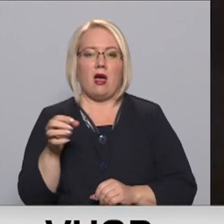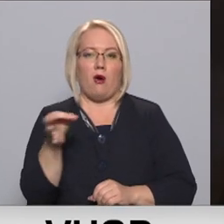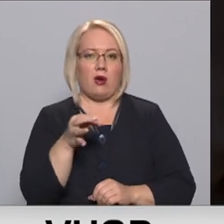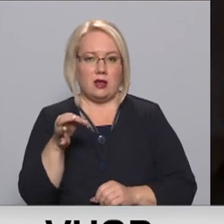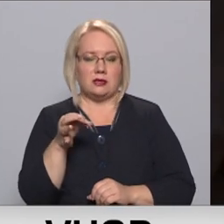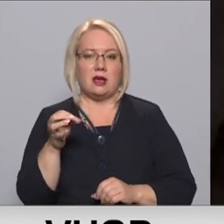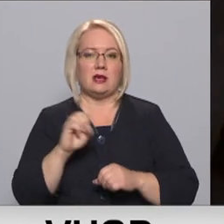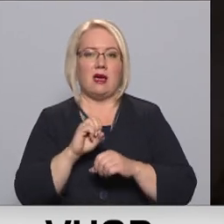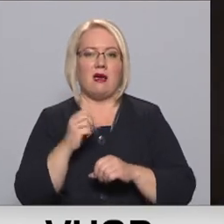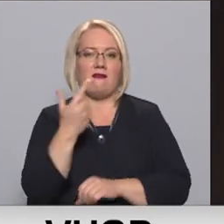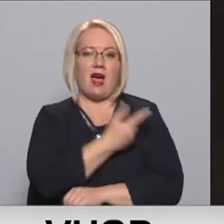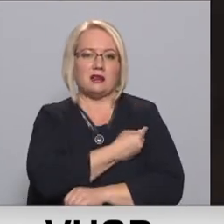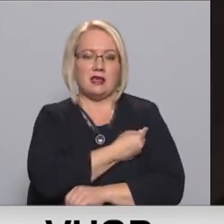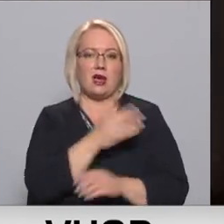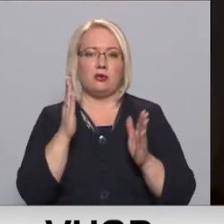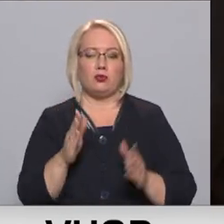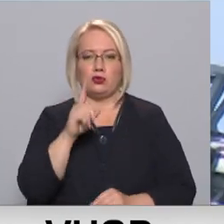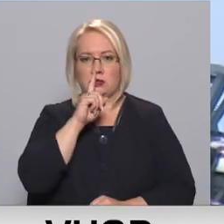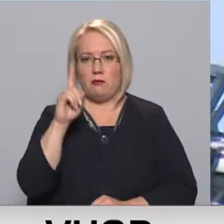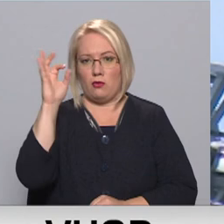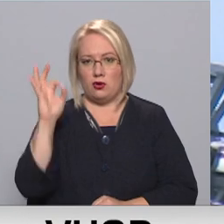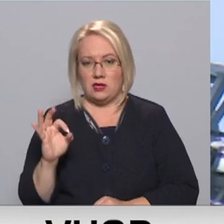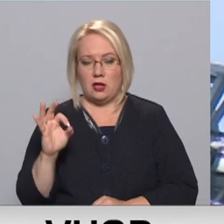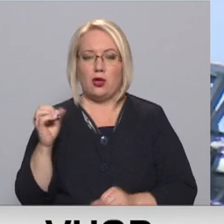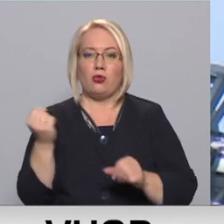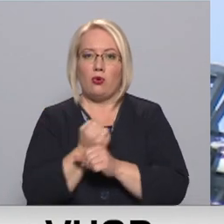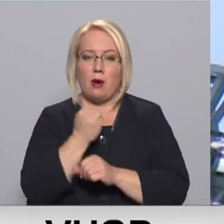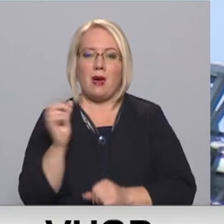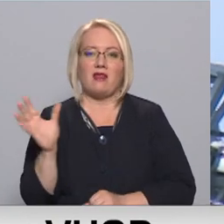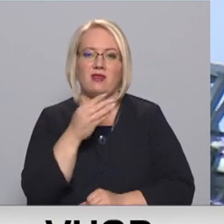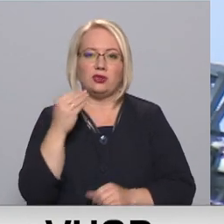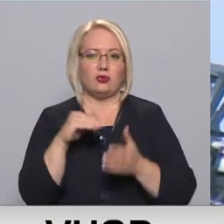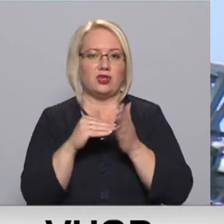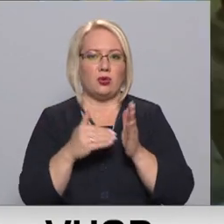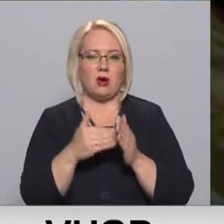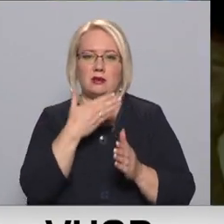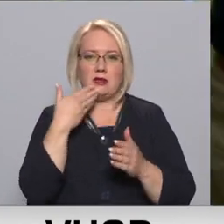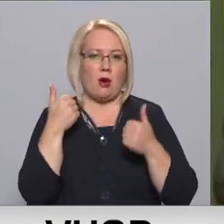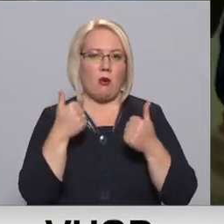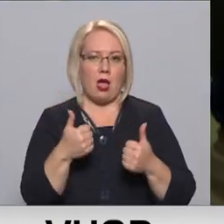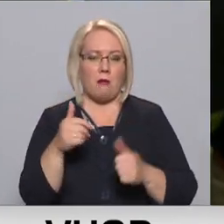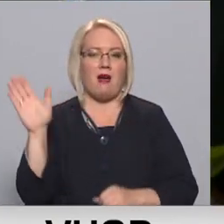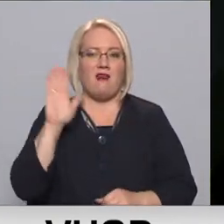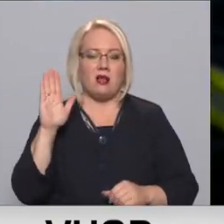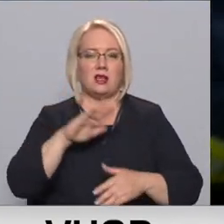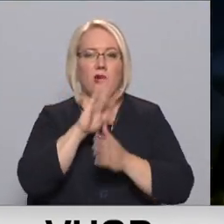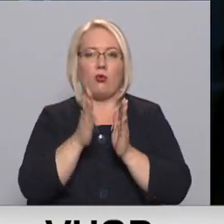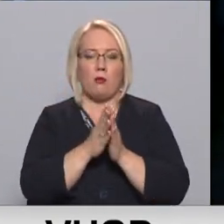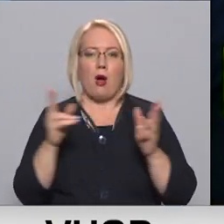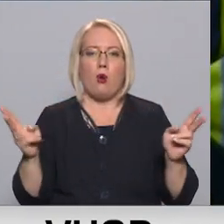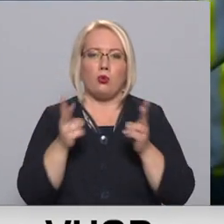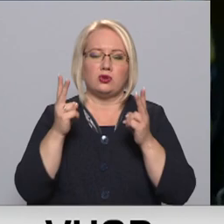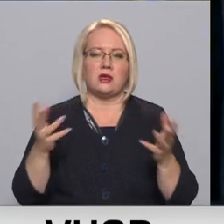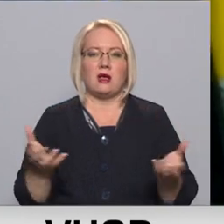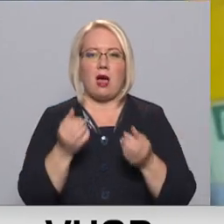vienībā vakcinācijas aptvara būs simtprocentīga. Tomēr nevisur situācija ir tik laba. Valstī kopumā Ugunzēsības un